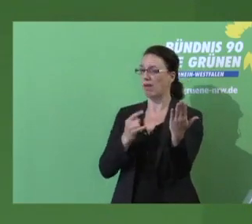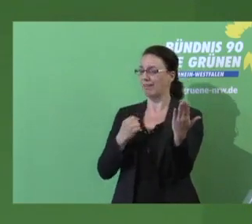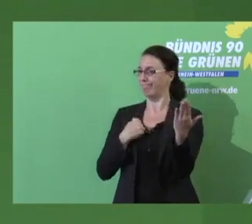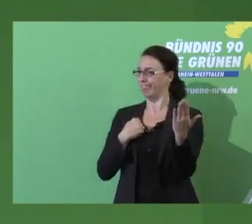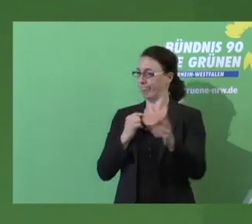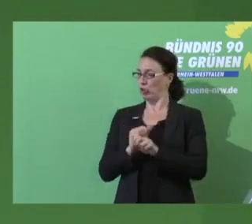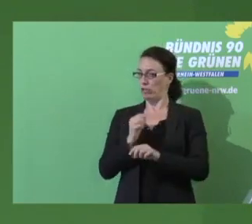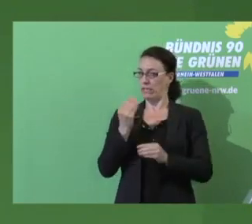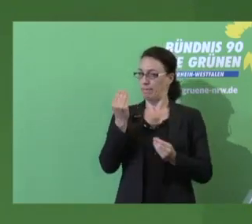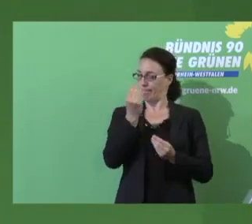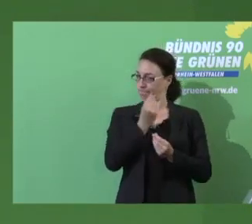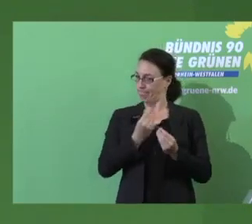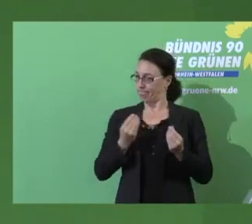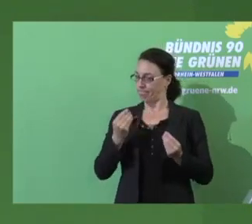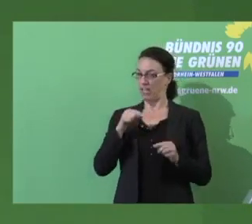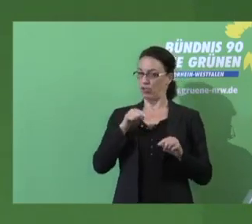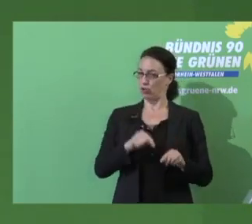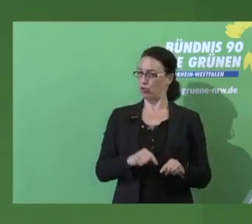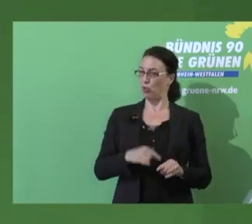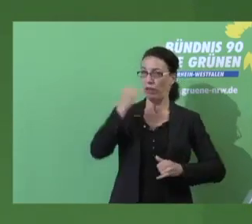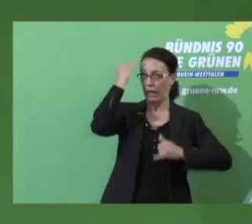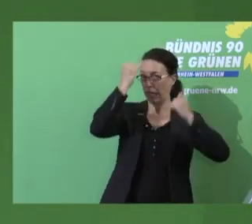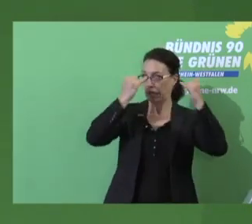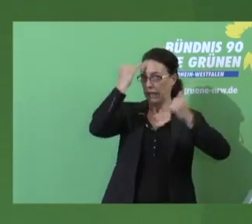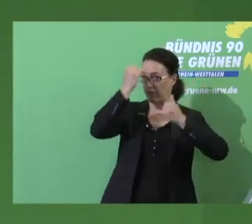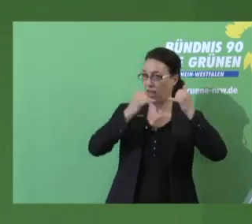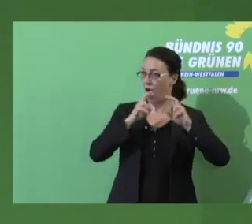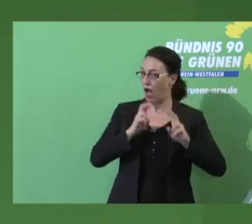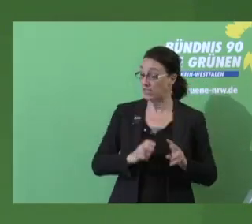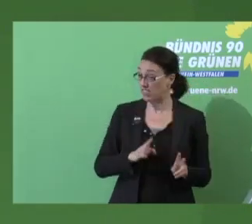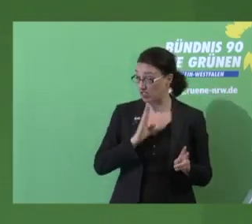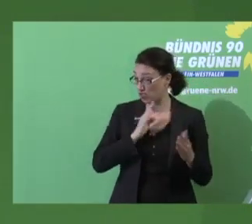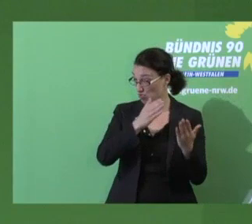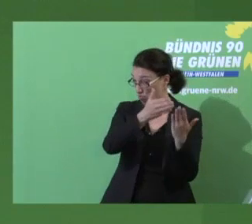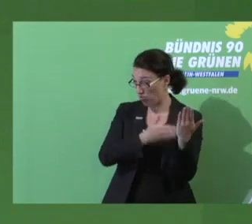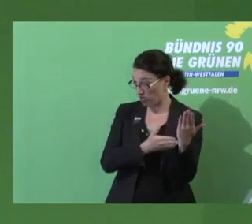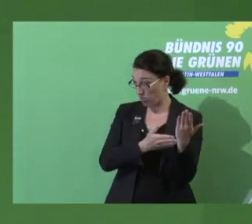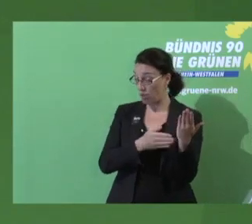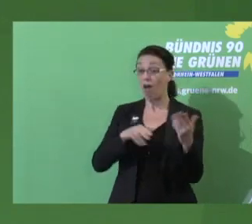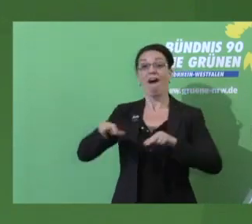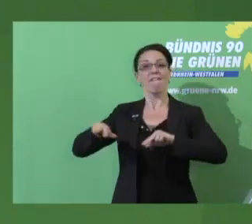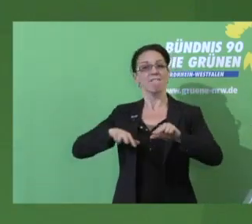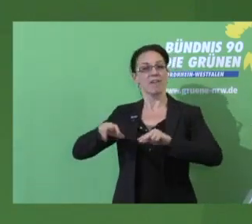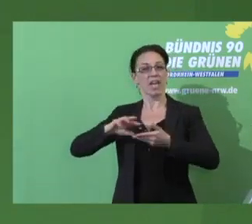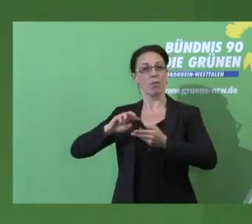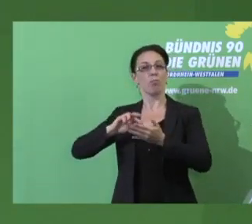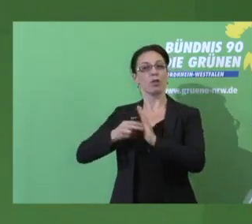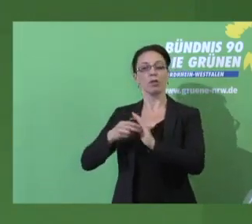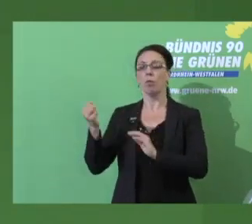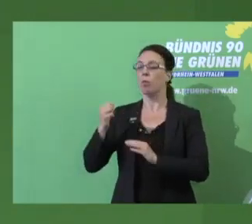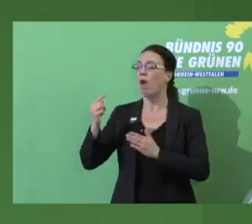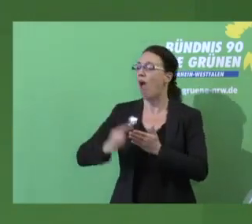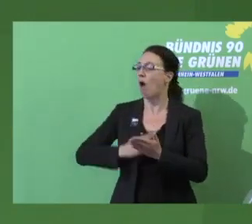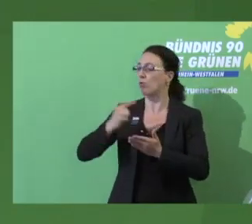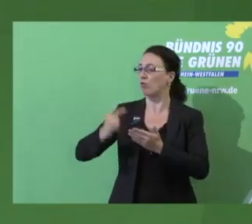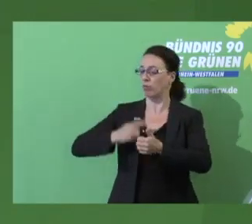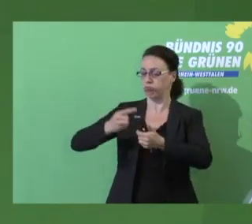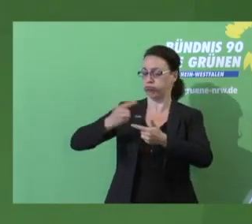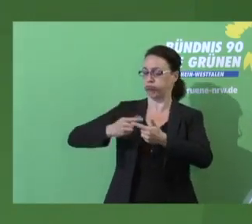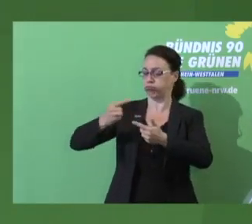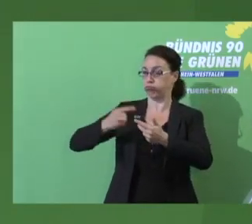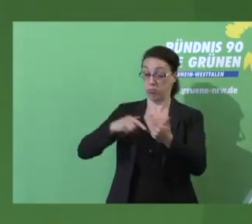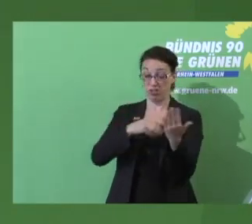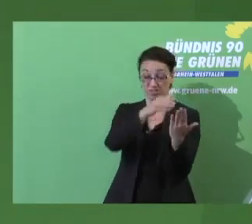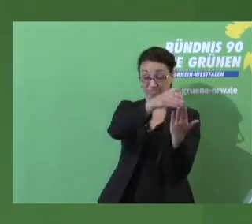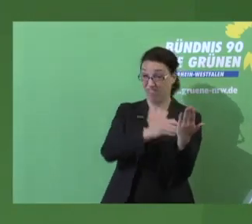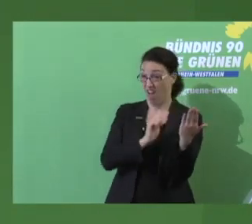Frage, reichen die skizzierten Ansätze aus, um die gewaltigen Herausforderungen in der Verkehrspolitik anzugehen? Ihr wisst Bescheid über Klimaschutz,